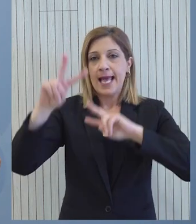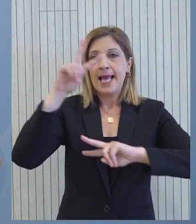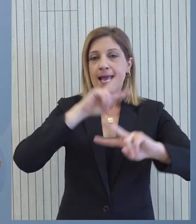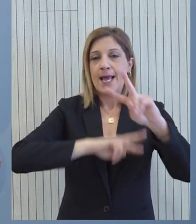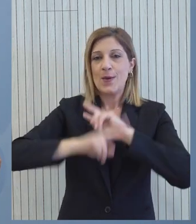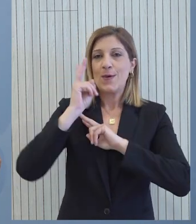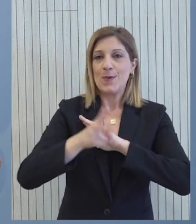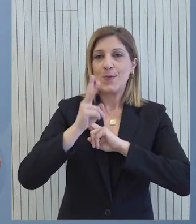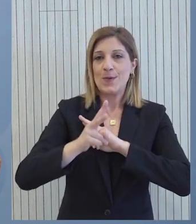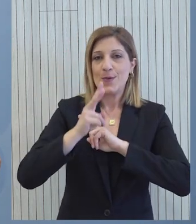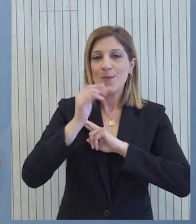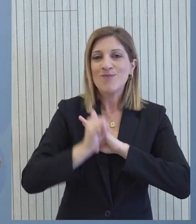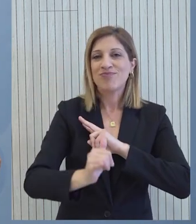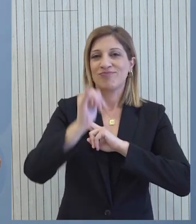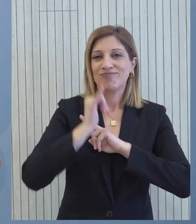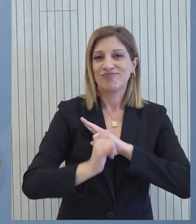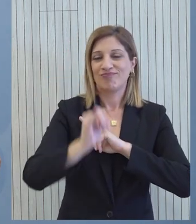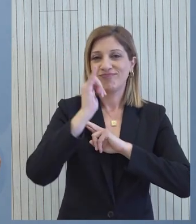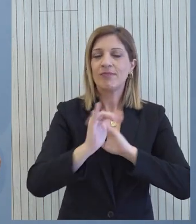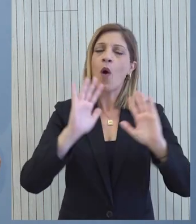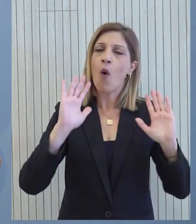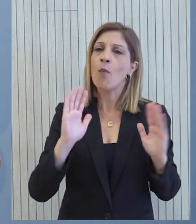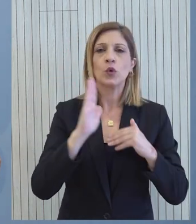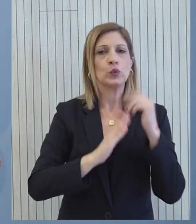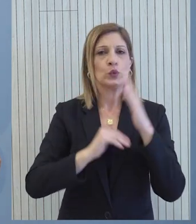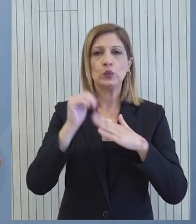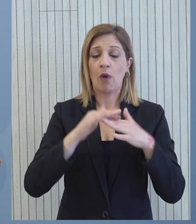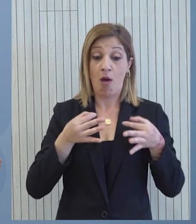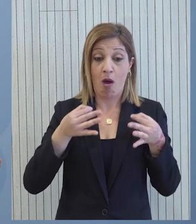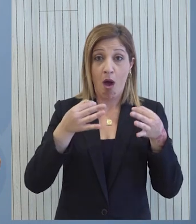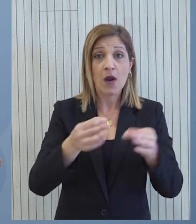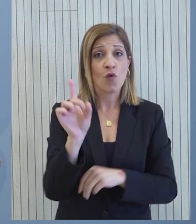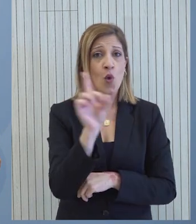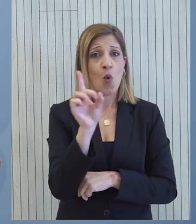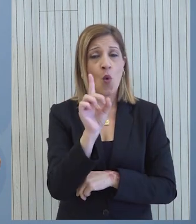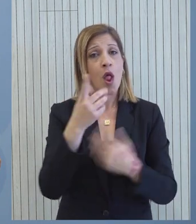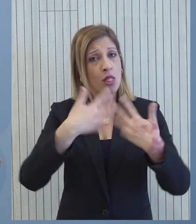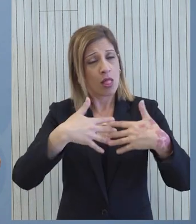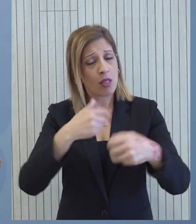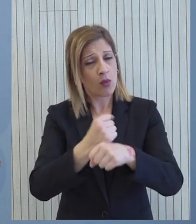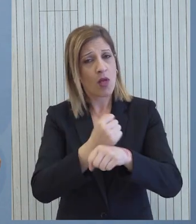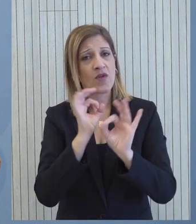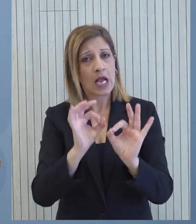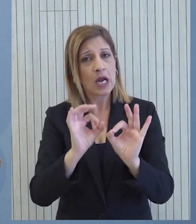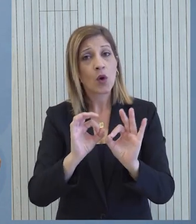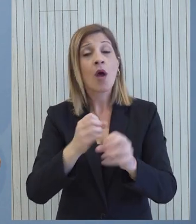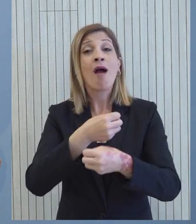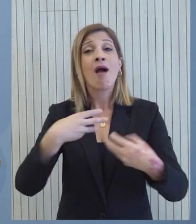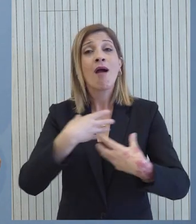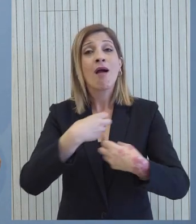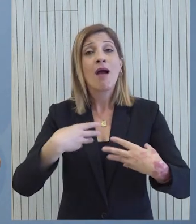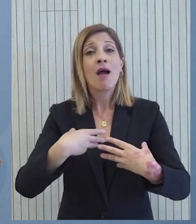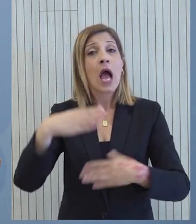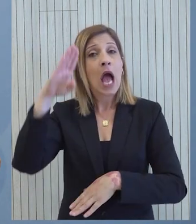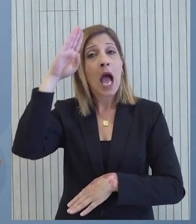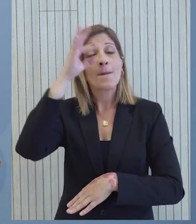κάπως την εκφόρτωση των ανθρωπιστικών φορτίων σε καμία περίπτωση όμως δεν έχει ανασταλεί η λειτουργία Η ενημέρωση που έχουμε από πλευράς των